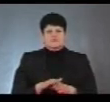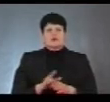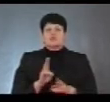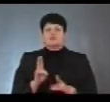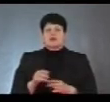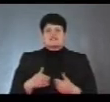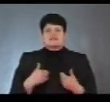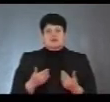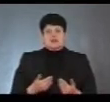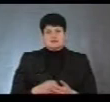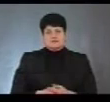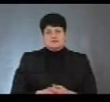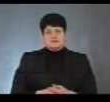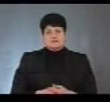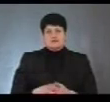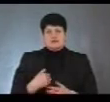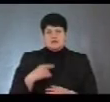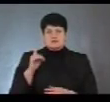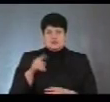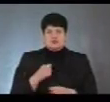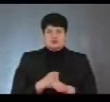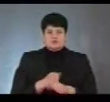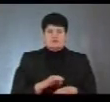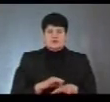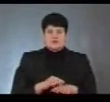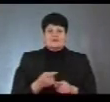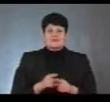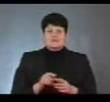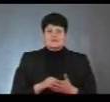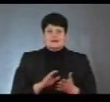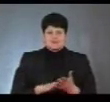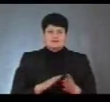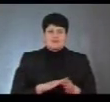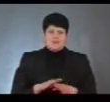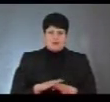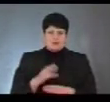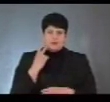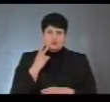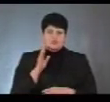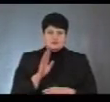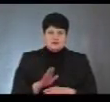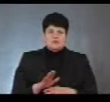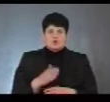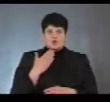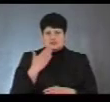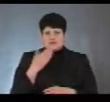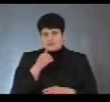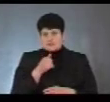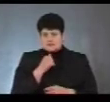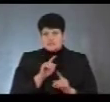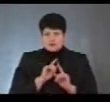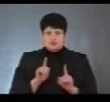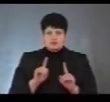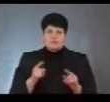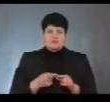кого звертатися, якщо така ситуація? Я знаю, що робота ведеться, і постійно цей реєстр наповняється. Зараз, останні місяці особливо цьому